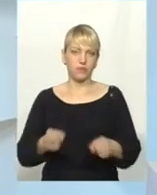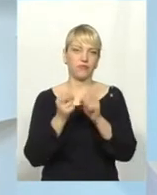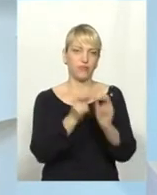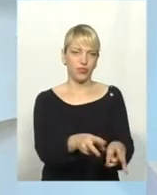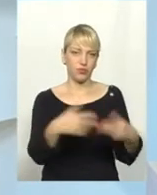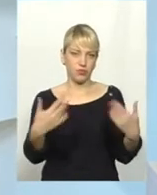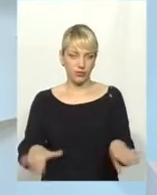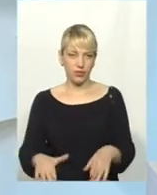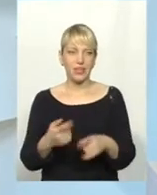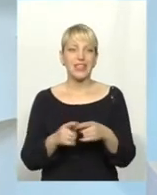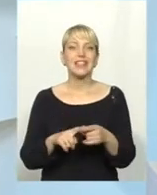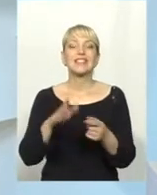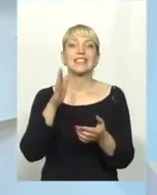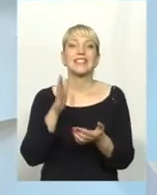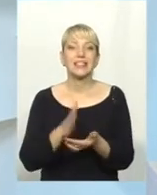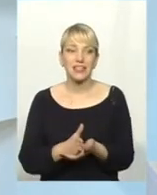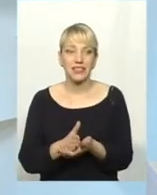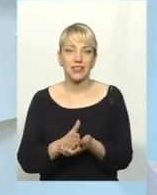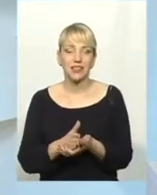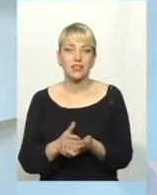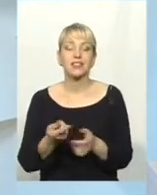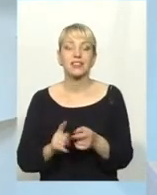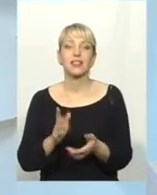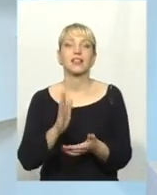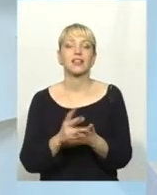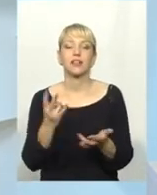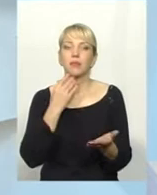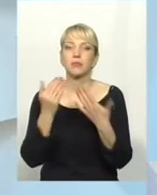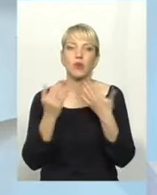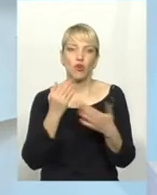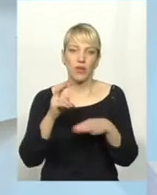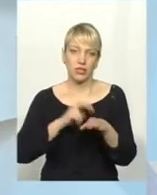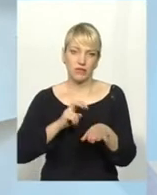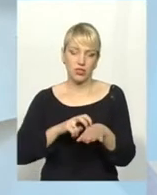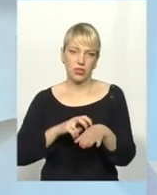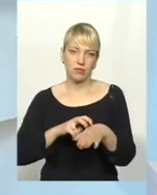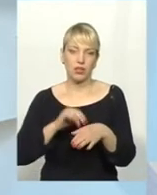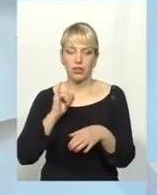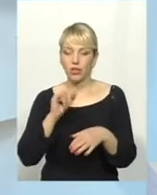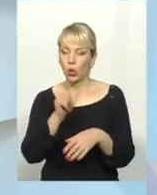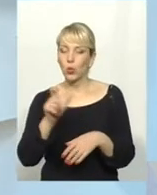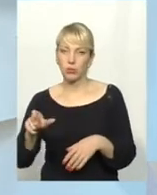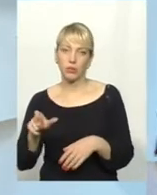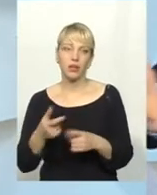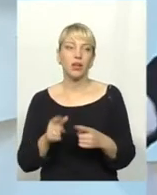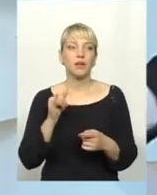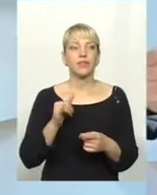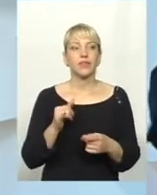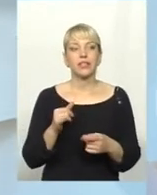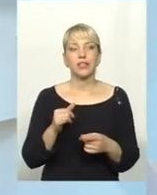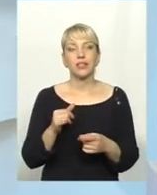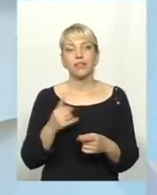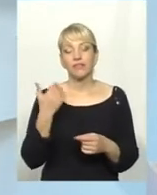недоцінене і суміжними фахівцями, і людьми. Як я вже сказав, воно сприймається як незначне явище. Але ви